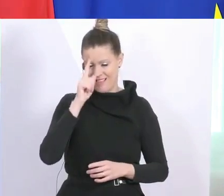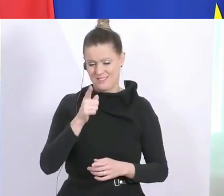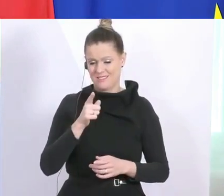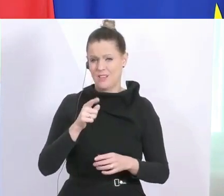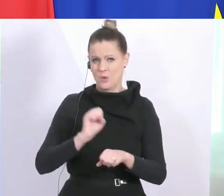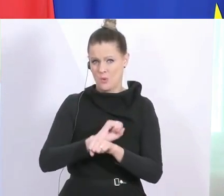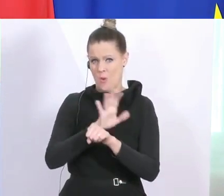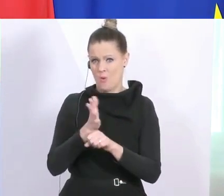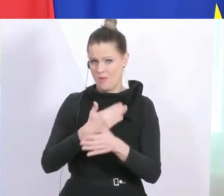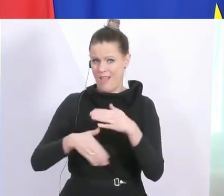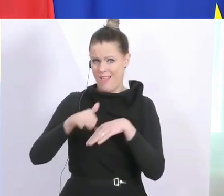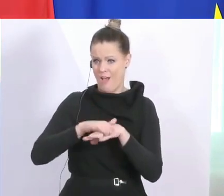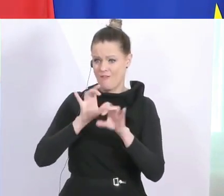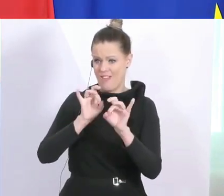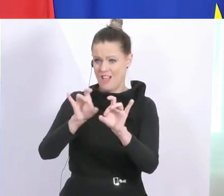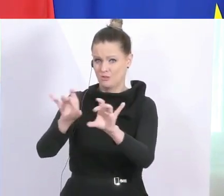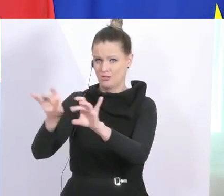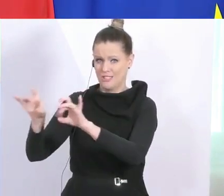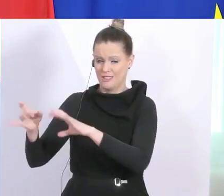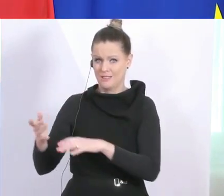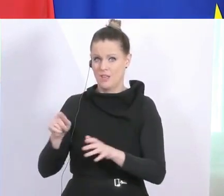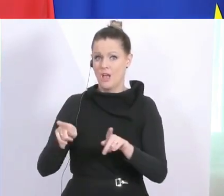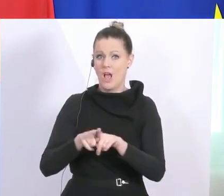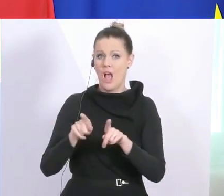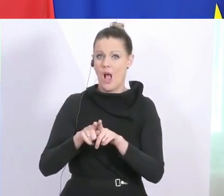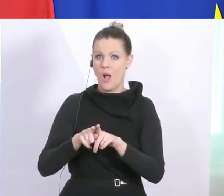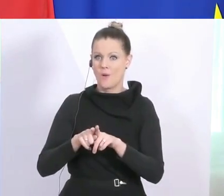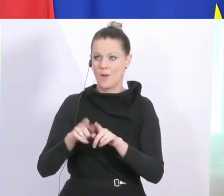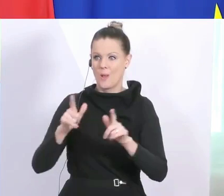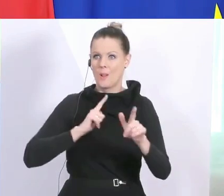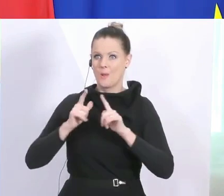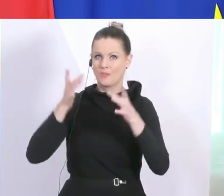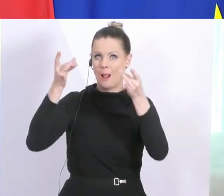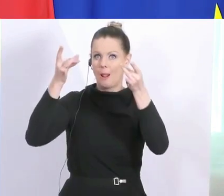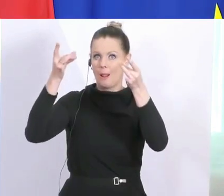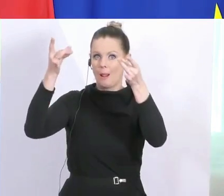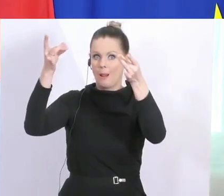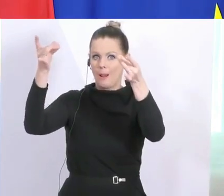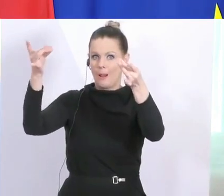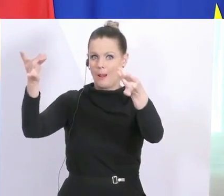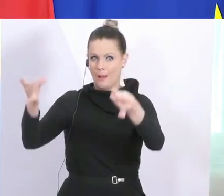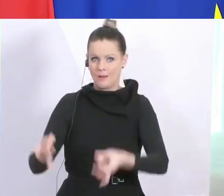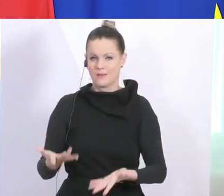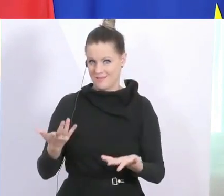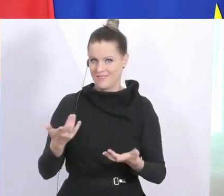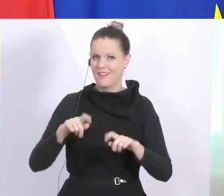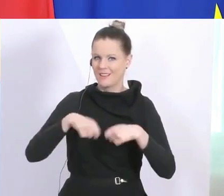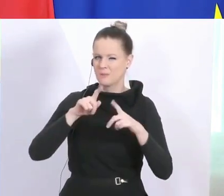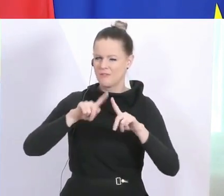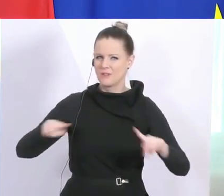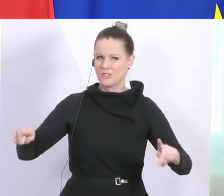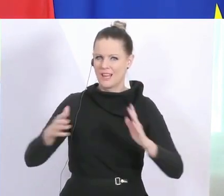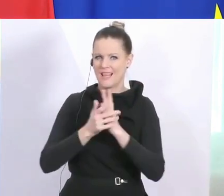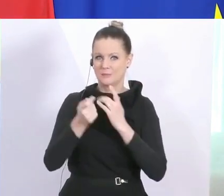Grippe, dass sie wesentlich länger auch an der Luft bleibt. Da gibt es unterschiedliche Expertenmeinungen dazu,